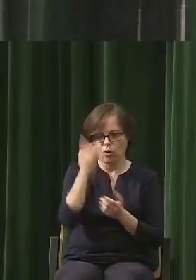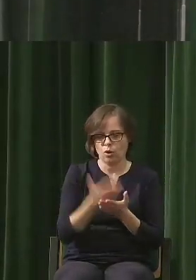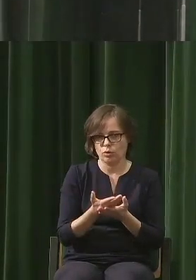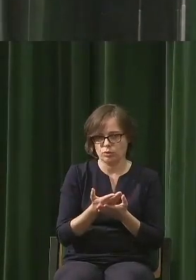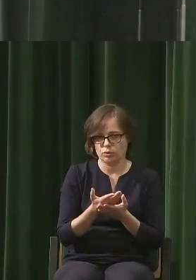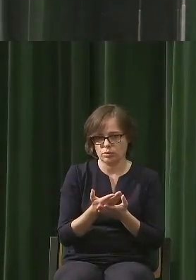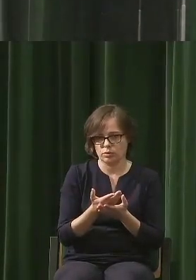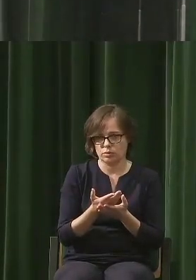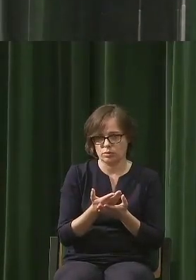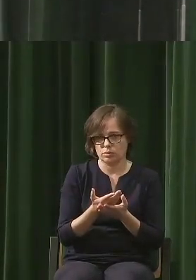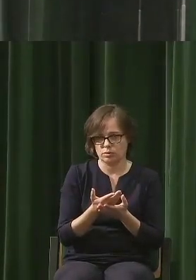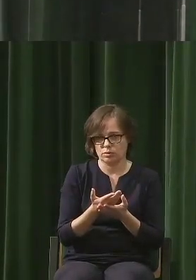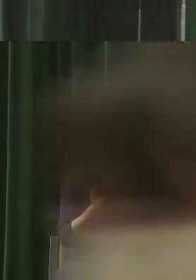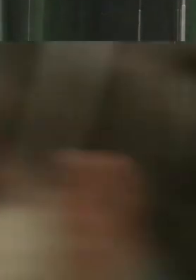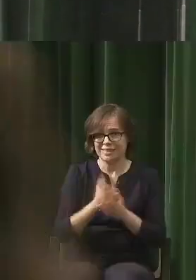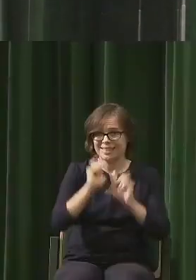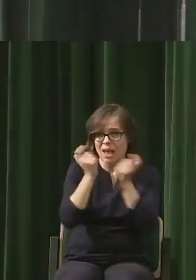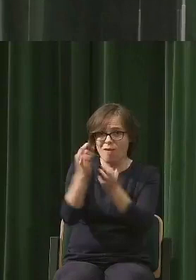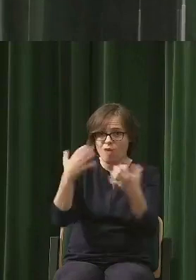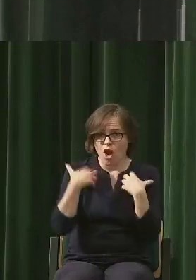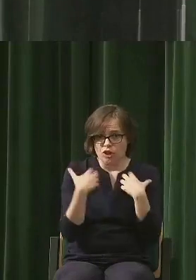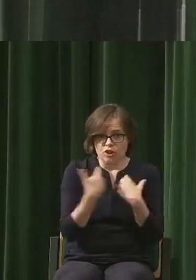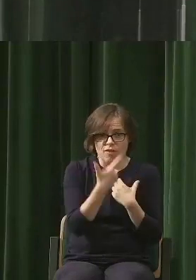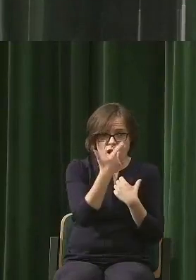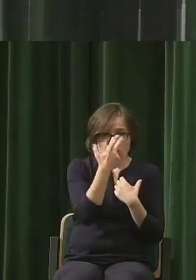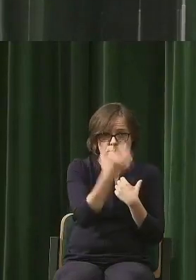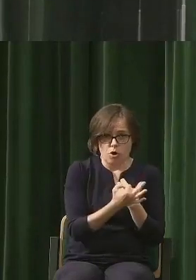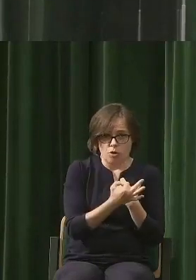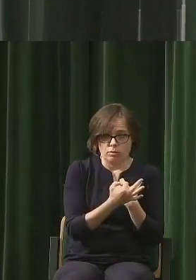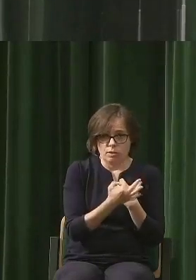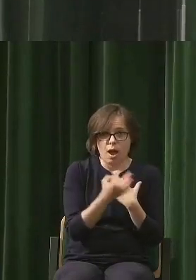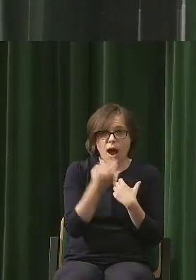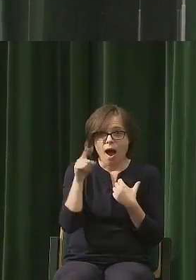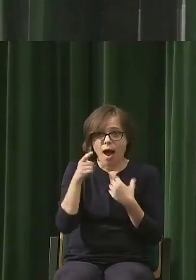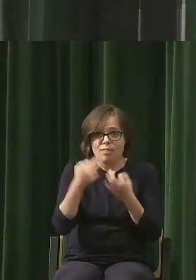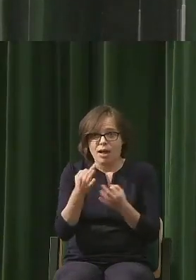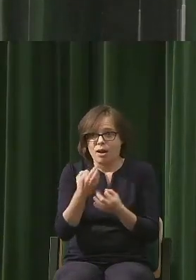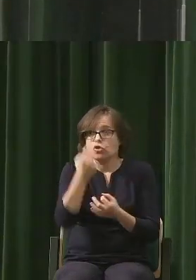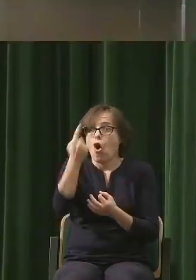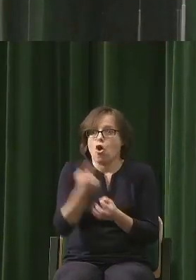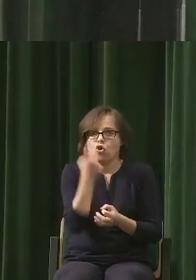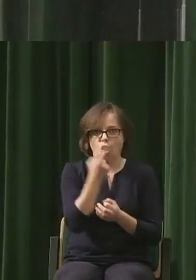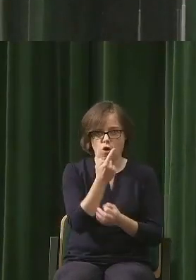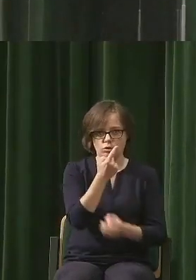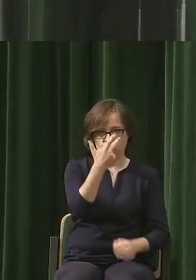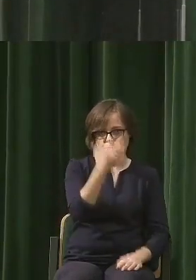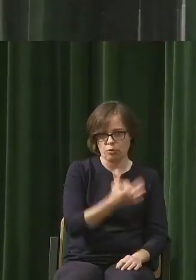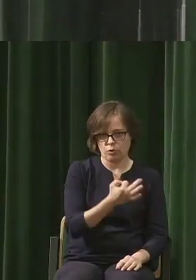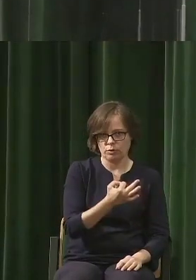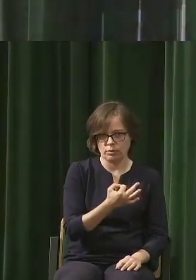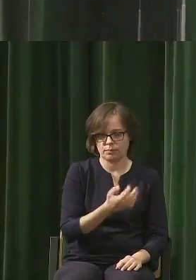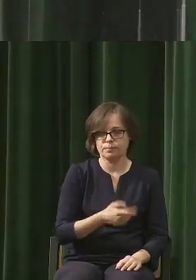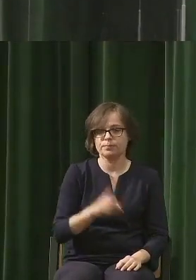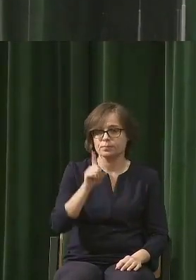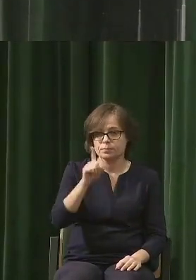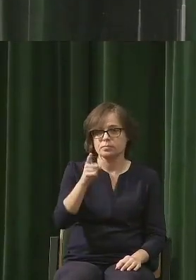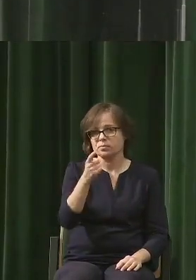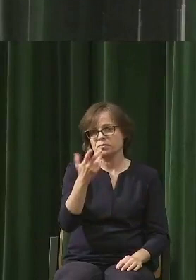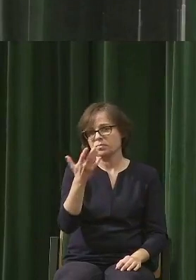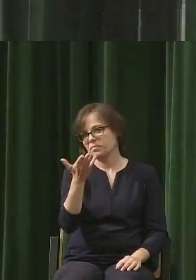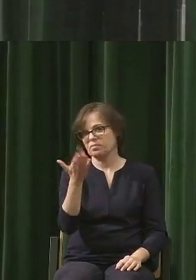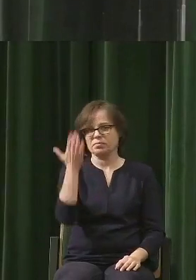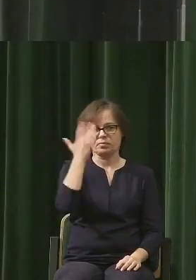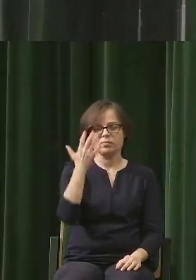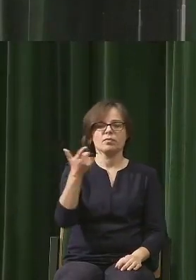krótko mówiąc, dzisiaj jak Państwo wiecie, jak, no może akurat nie w roku pandemii, ale jak przyjść do, nie wiem, dyrektor powie